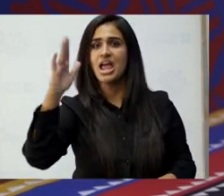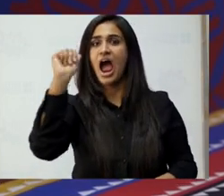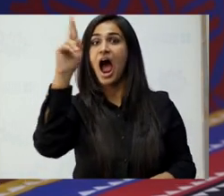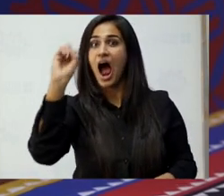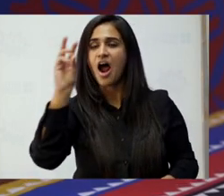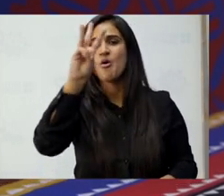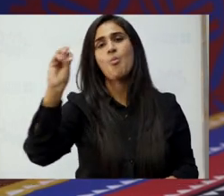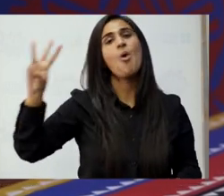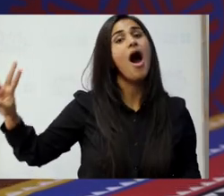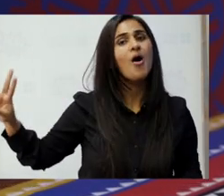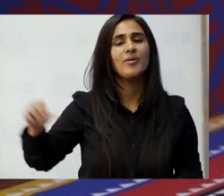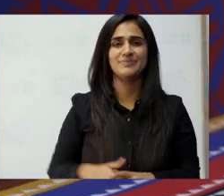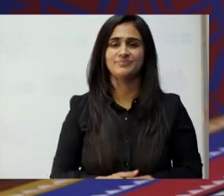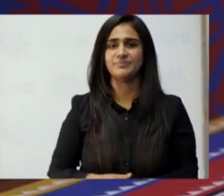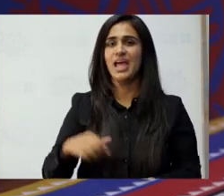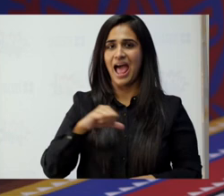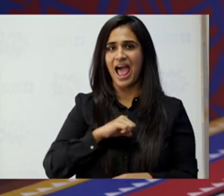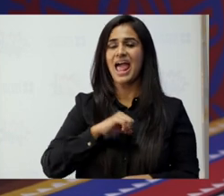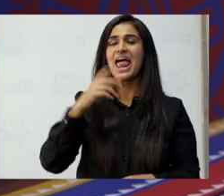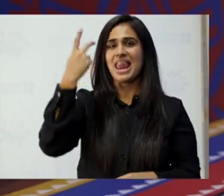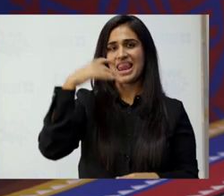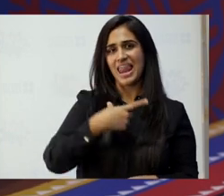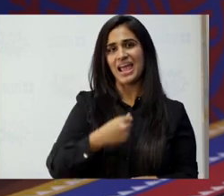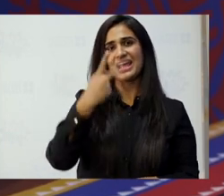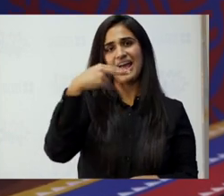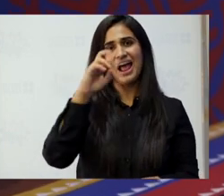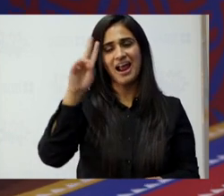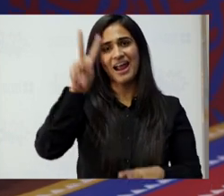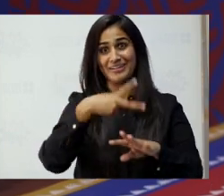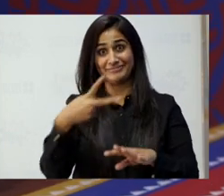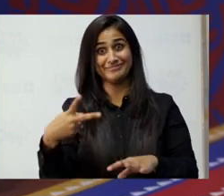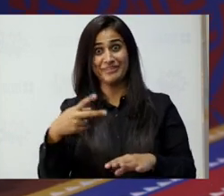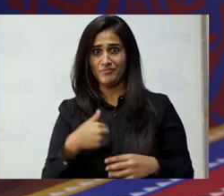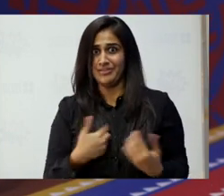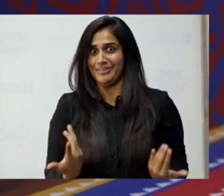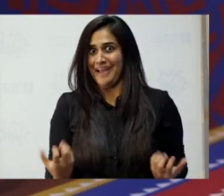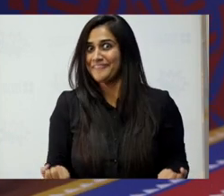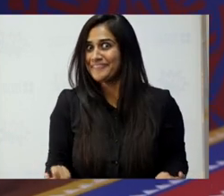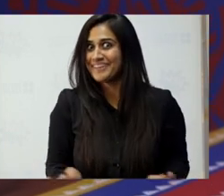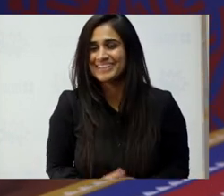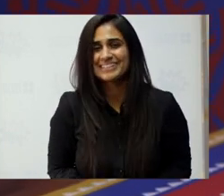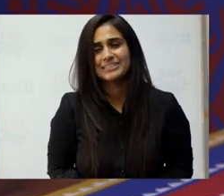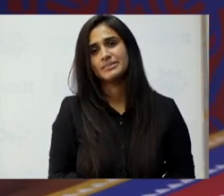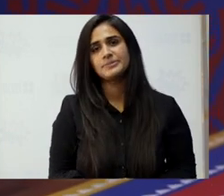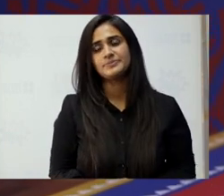we are wow I like a hashtag we are wow